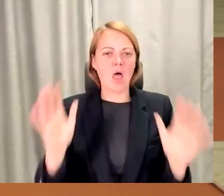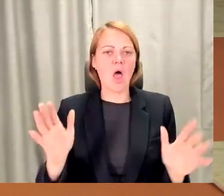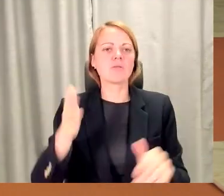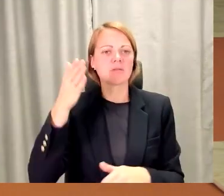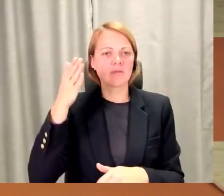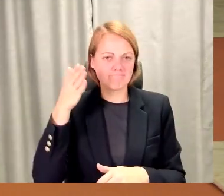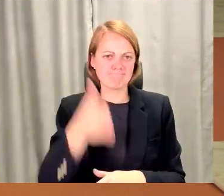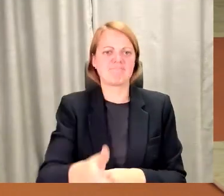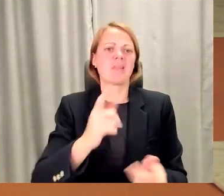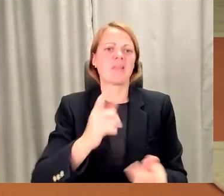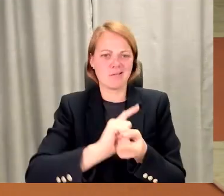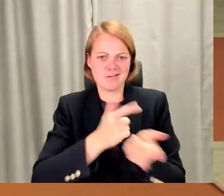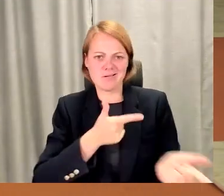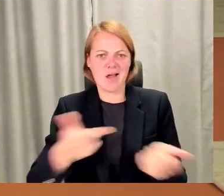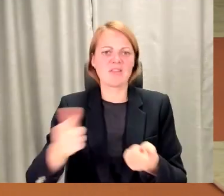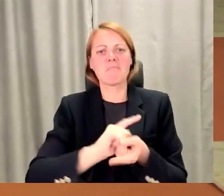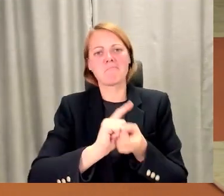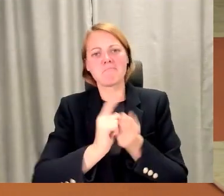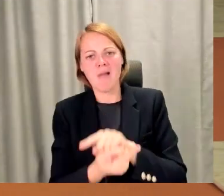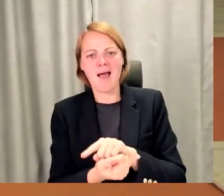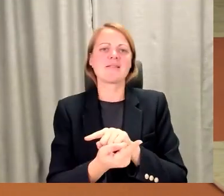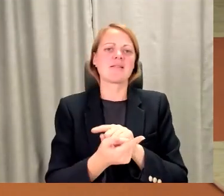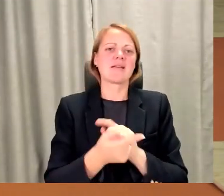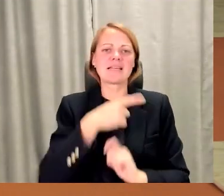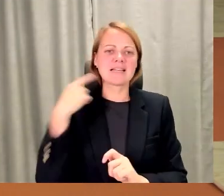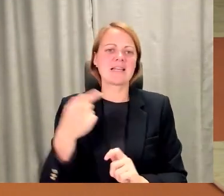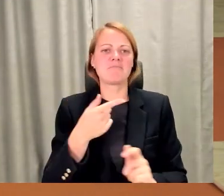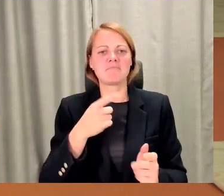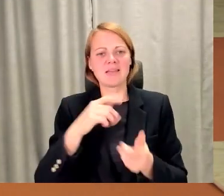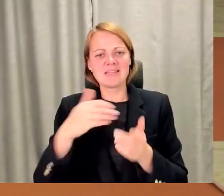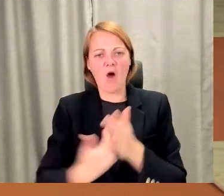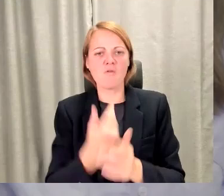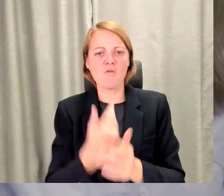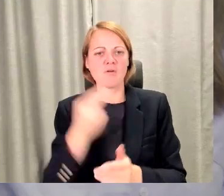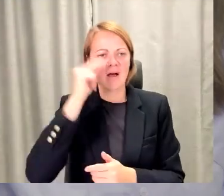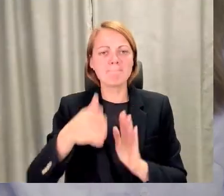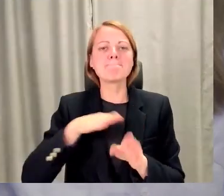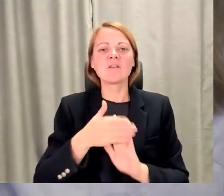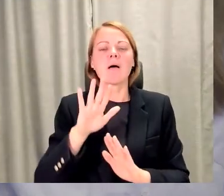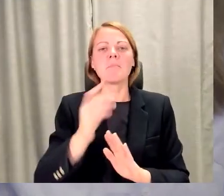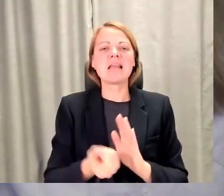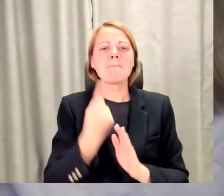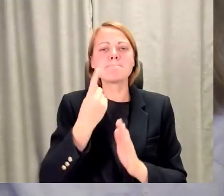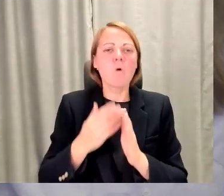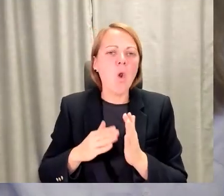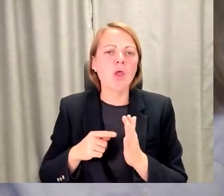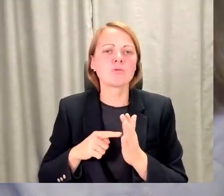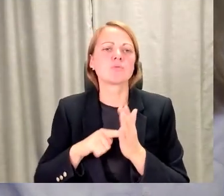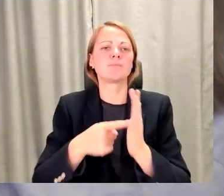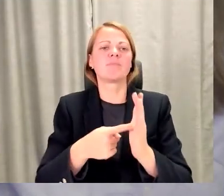jaunu, gatavi pilveidoties, iedot to impulsu, jo, patiesībā, mēs ļoti daudz izminājām, ka darba devējs ir motivēts,